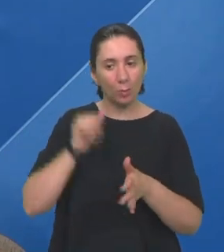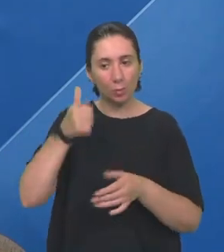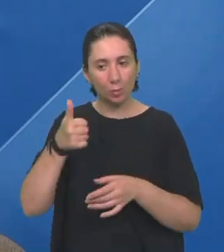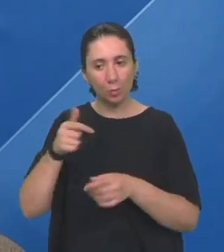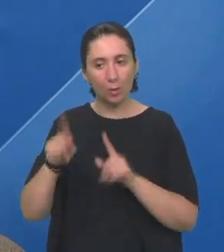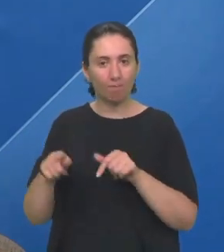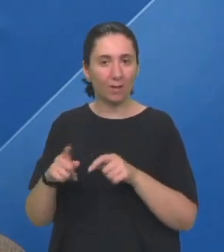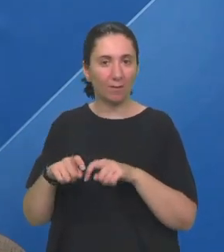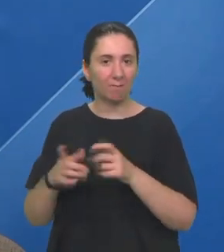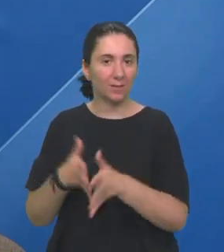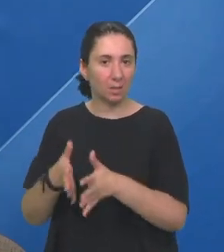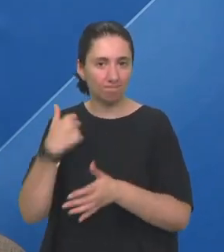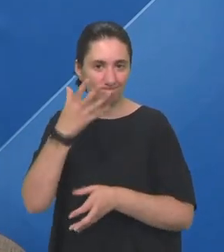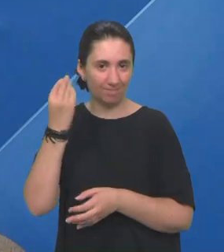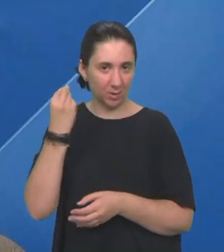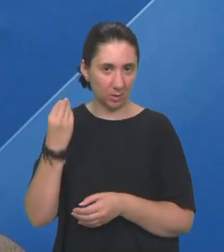neke znakove zaboravim